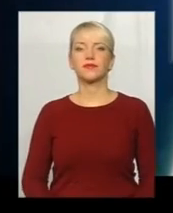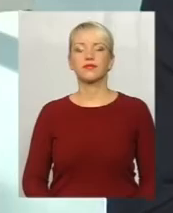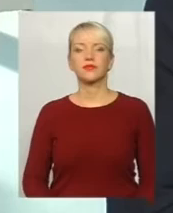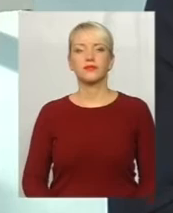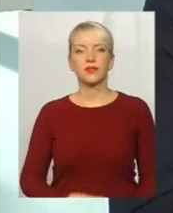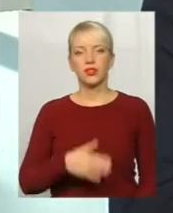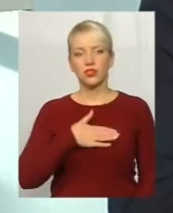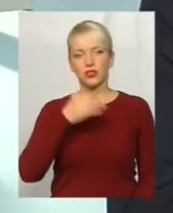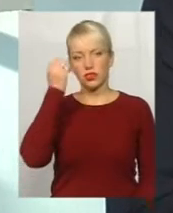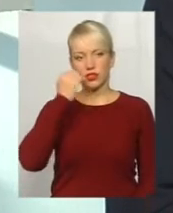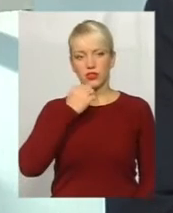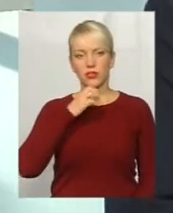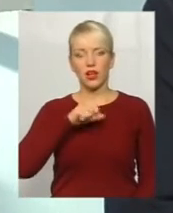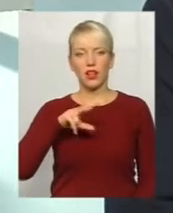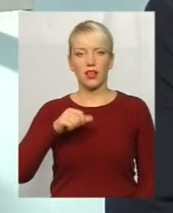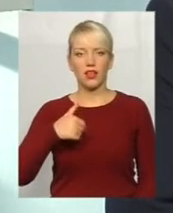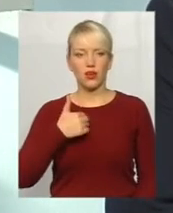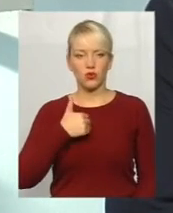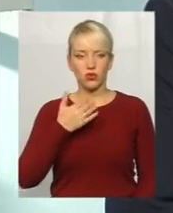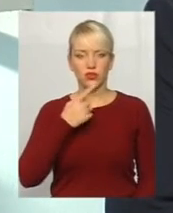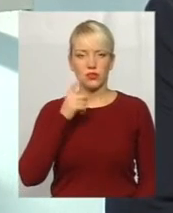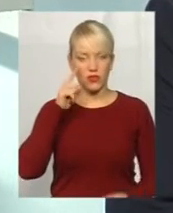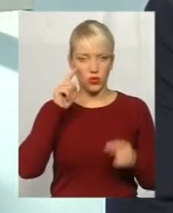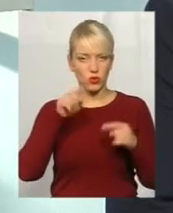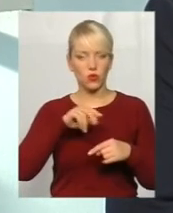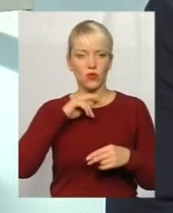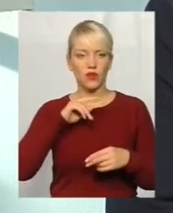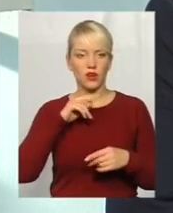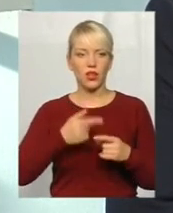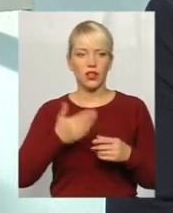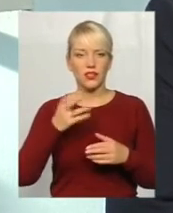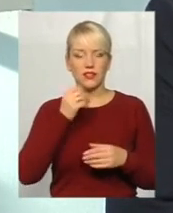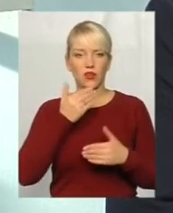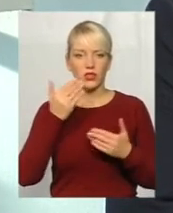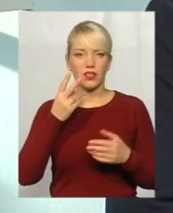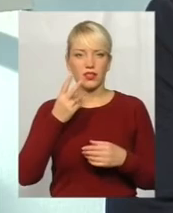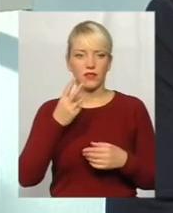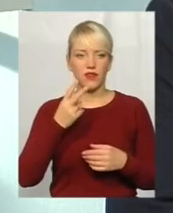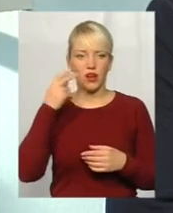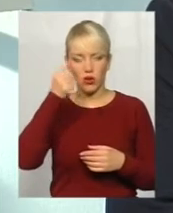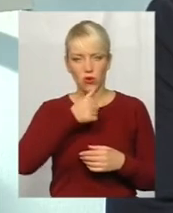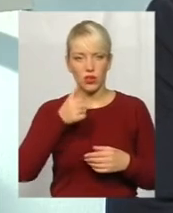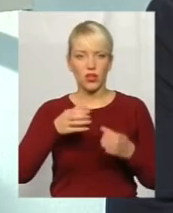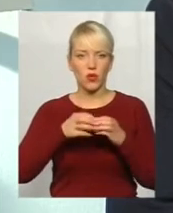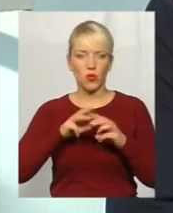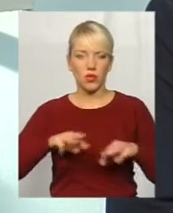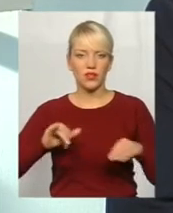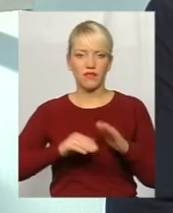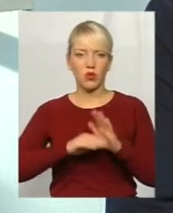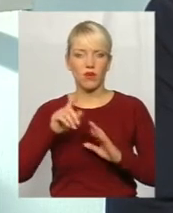Щиро дякую, але я хочу наступне звернути увагу. Ви знаєте, за останні два роки уряд і Верховна Рада